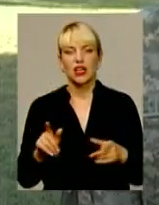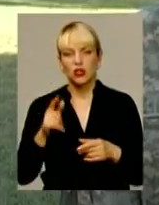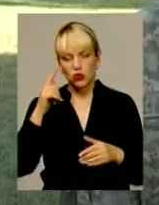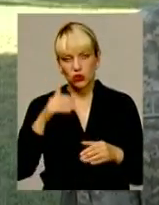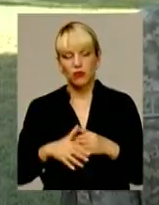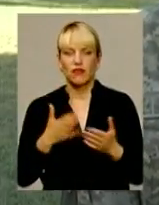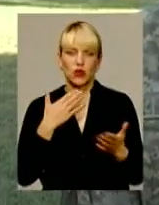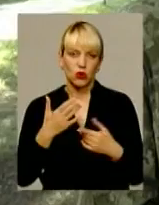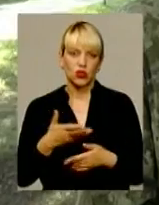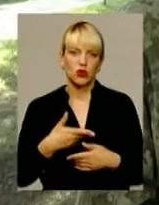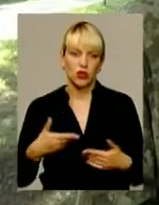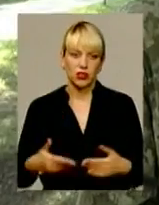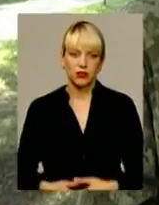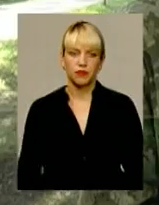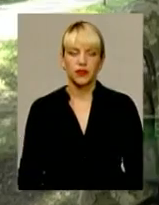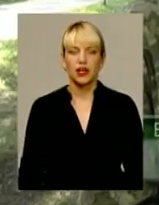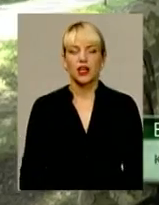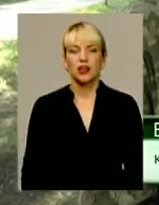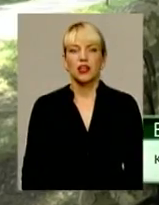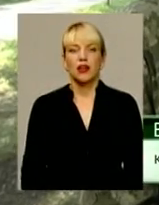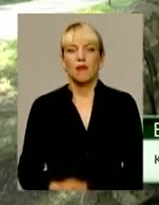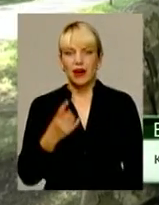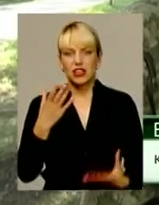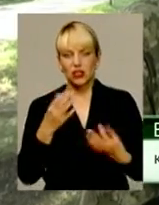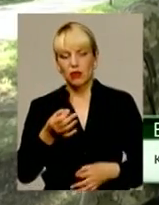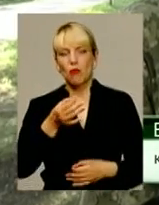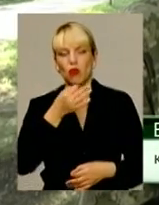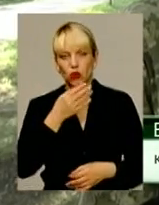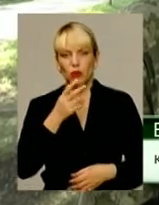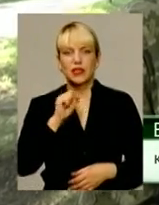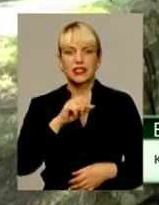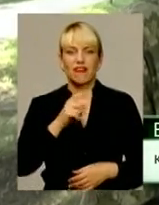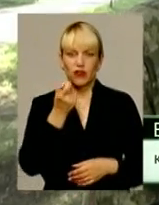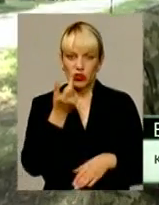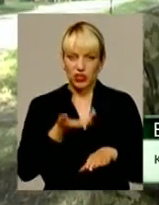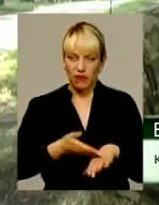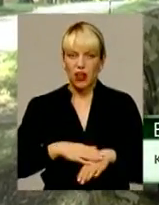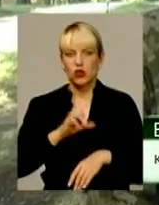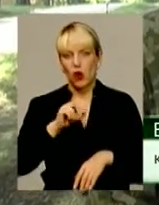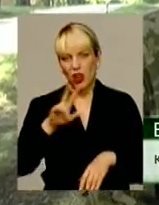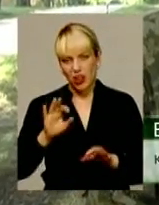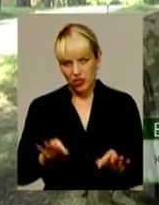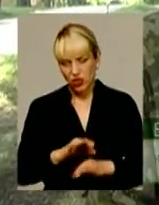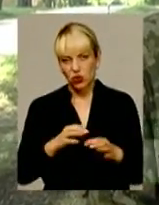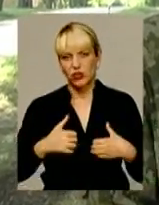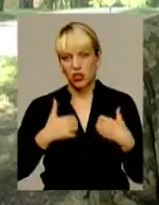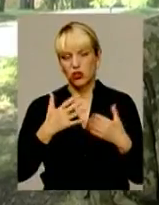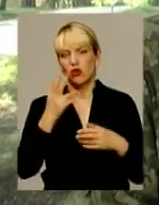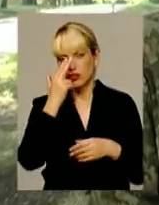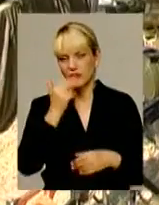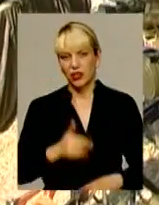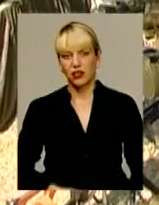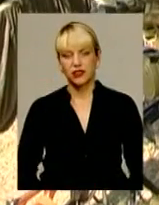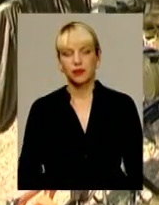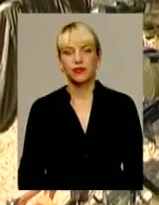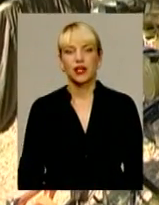розумінням ставляться до нас. Перший день подобається, трошки важко, звісно, але нічого, це звикається і нічого страшного, все буде добре.